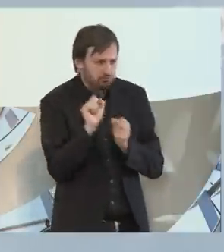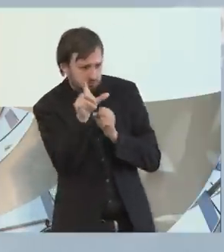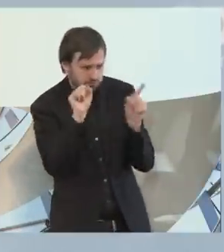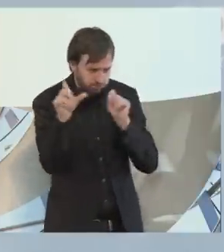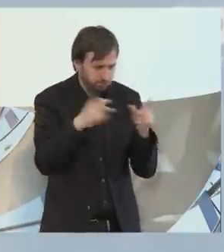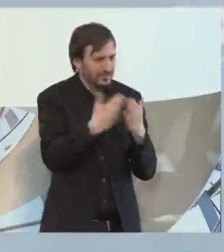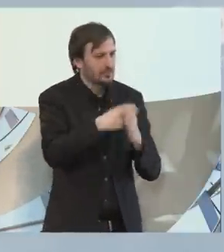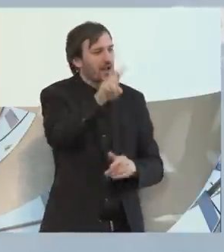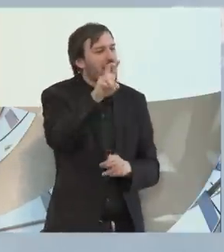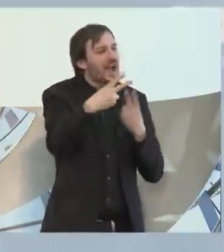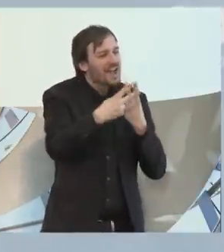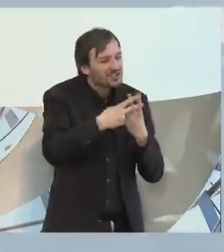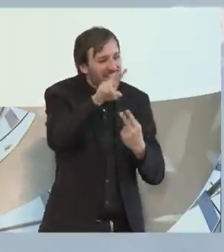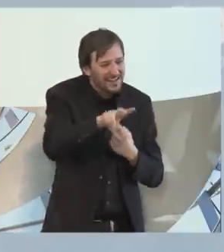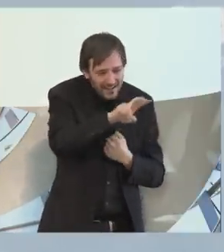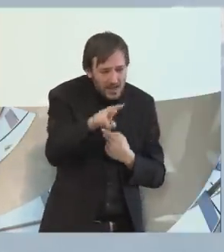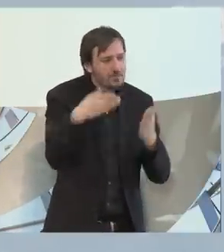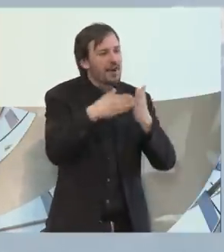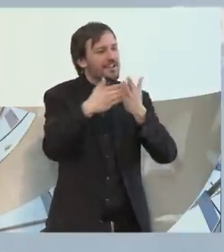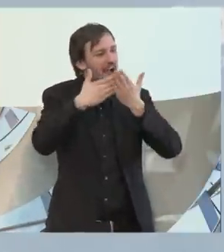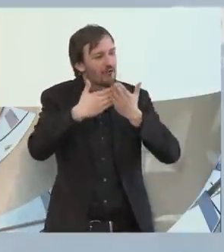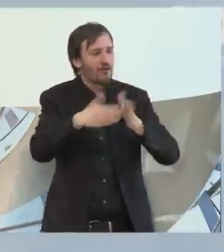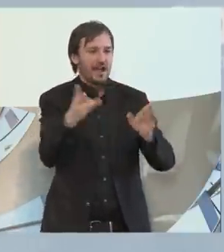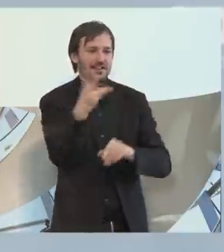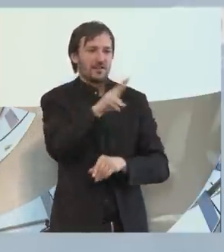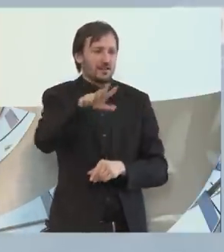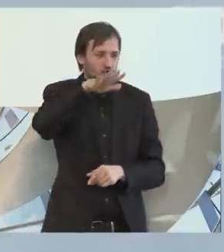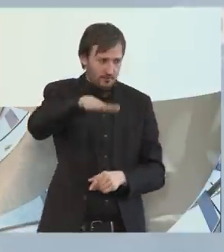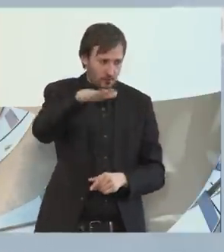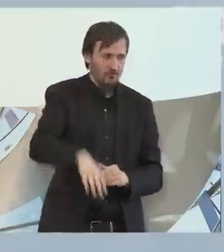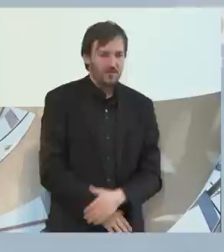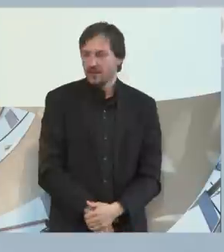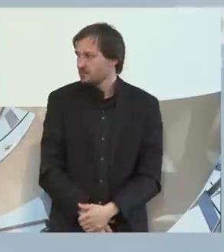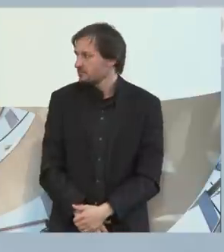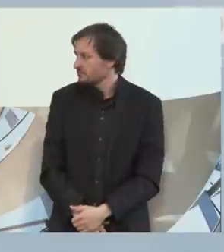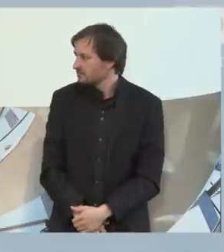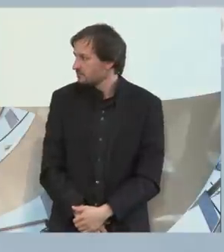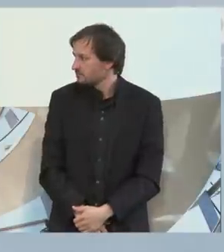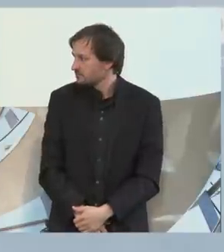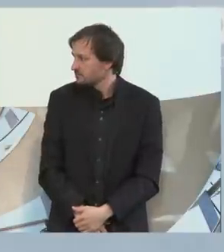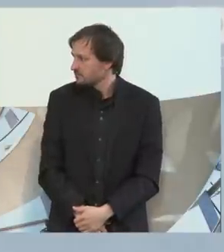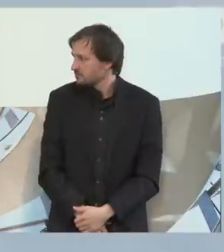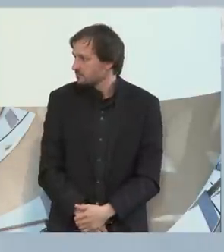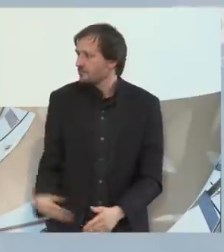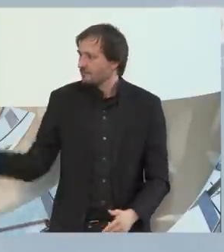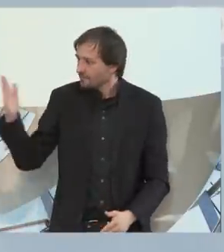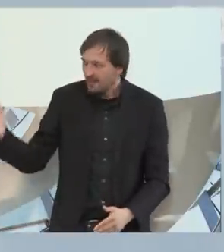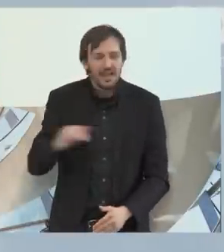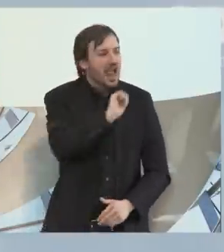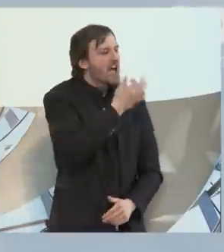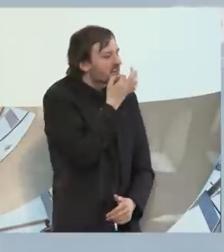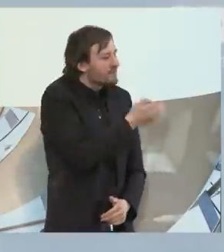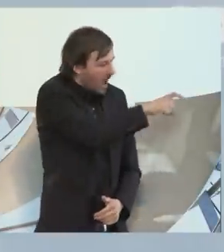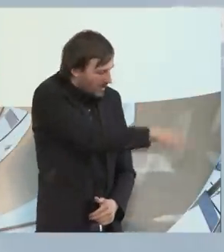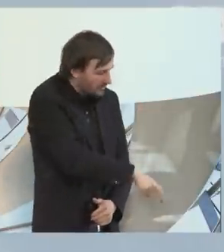tun unter dem Hashtag Barrierefrei2015. Herr Liger, meine erste Frage ging an Sie. Die bayerische Landesregierung